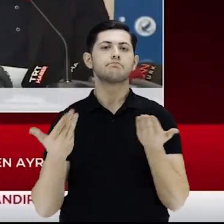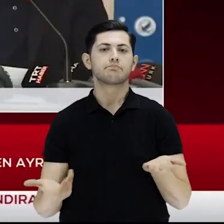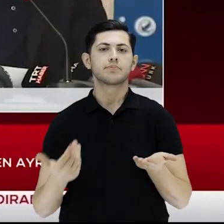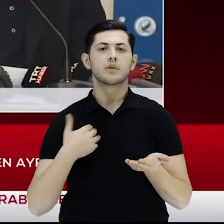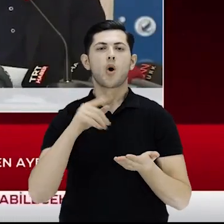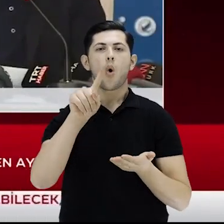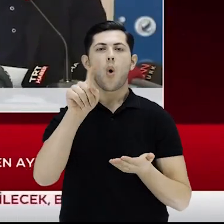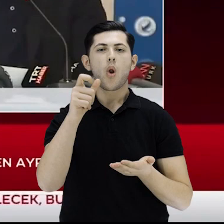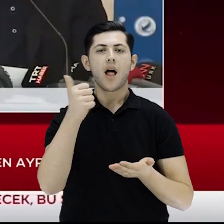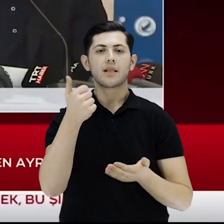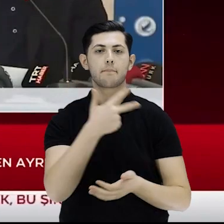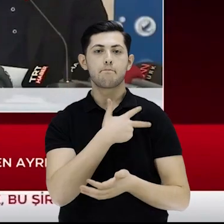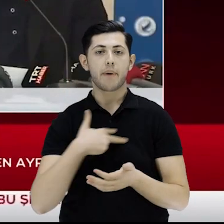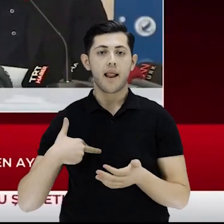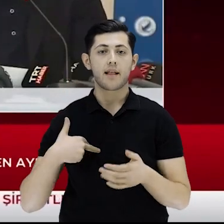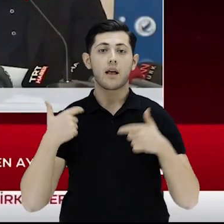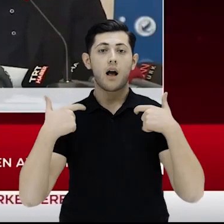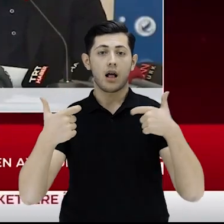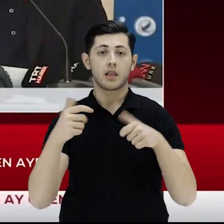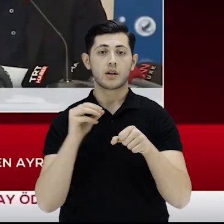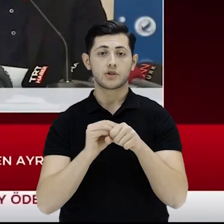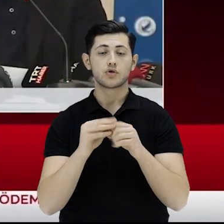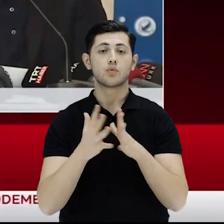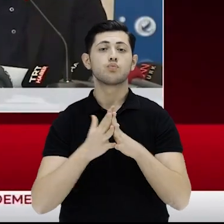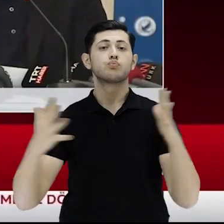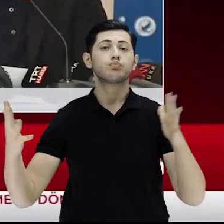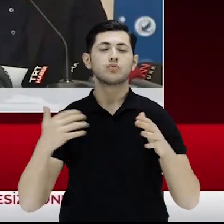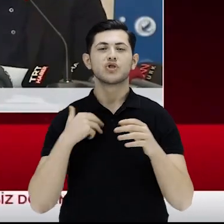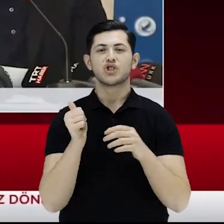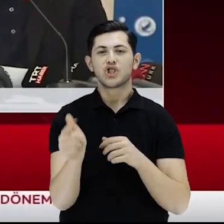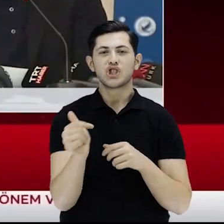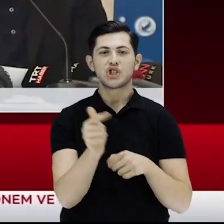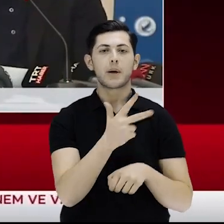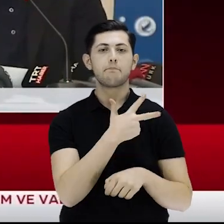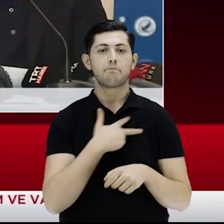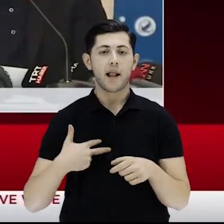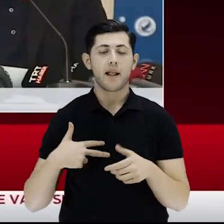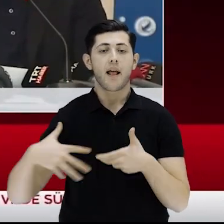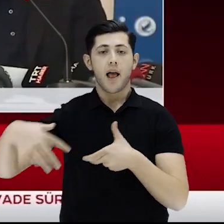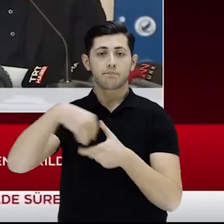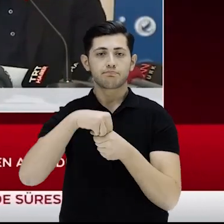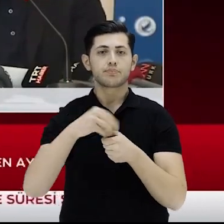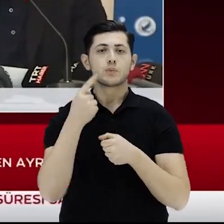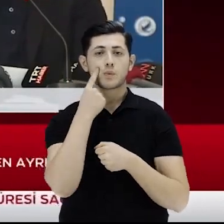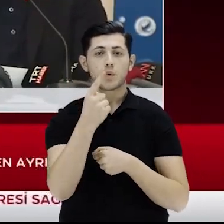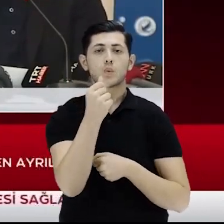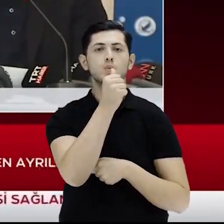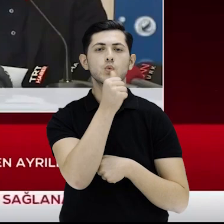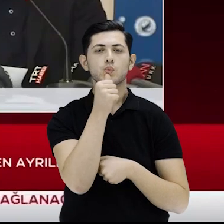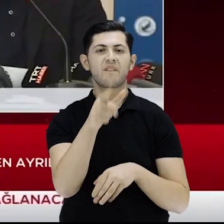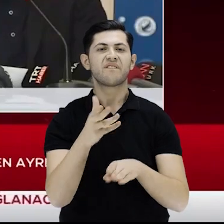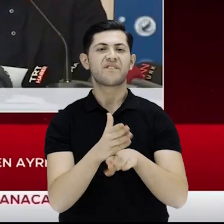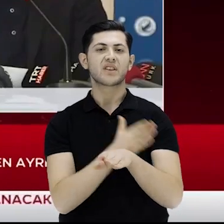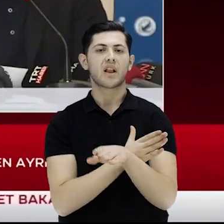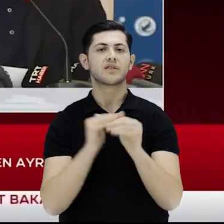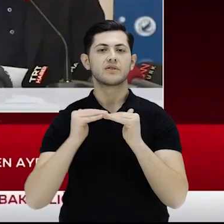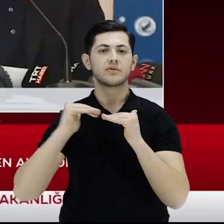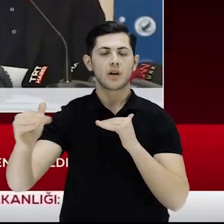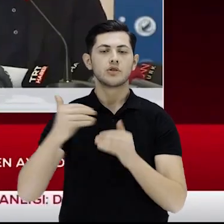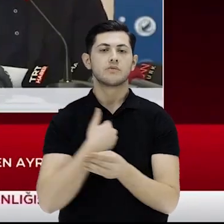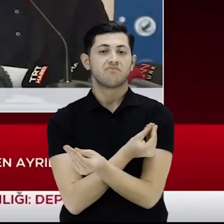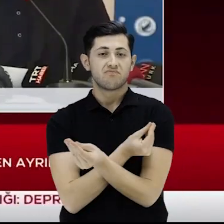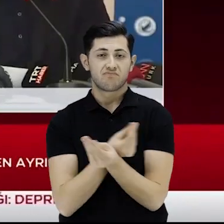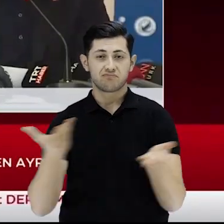düzeltelim? Burada sadece 16 belediye, Atay'ın, Büyükşehir ile ve ilçe beledilerini birlikte buranın suyunun